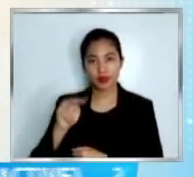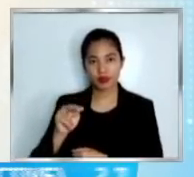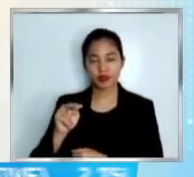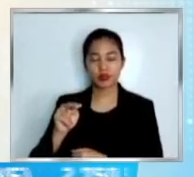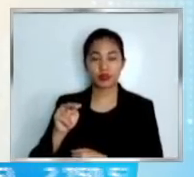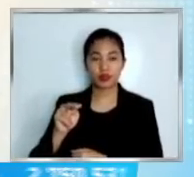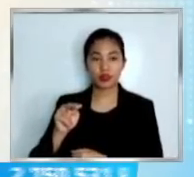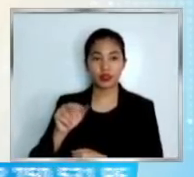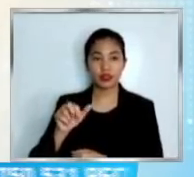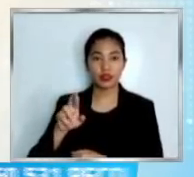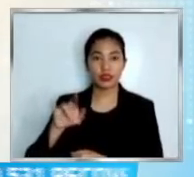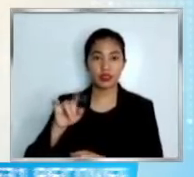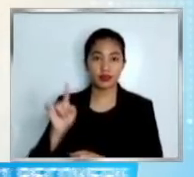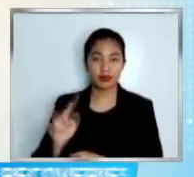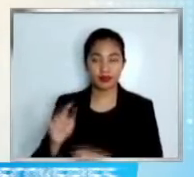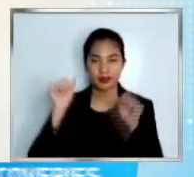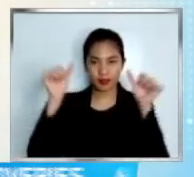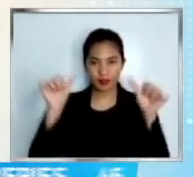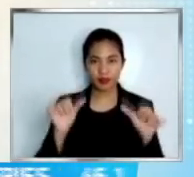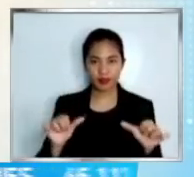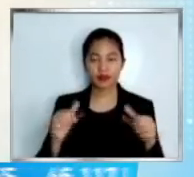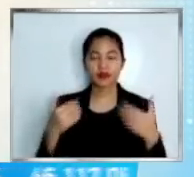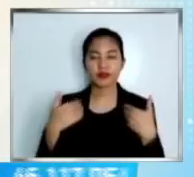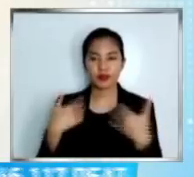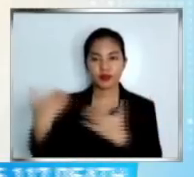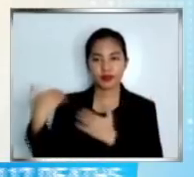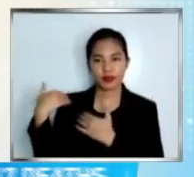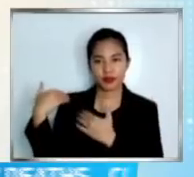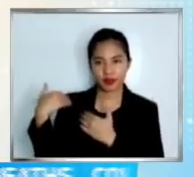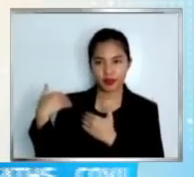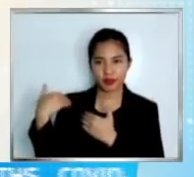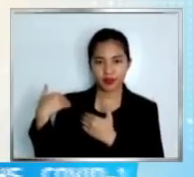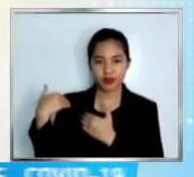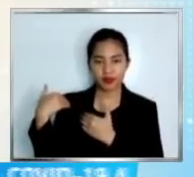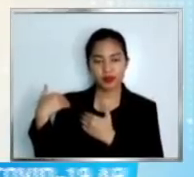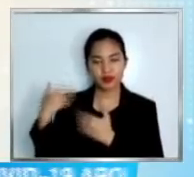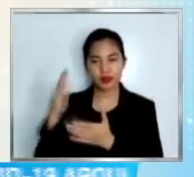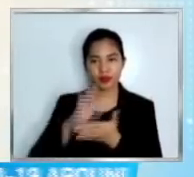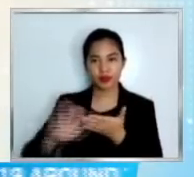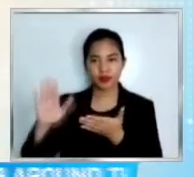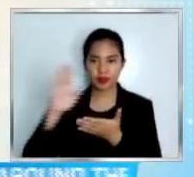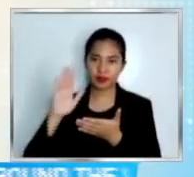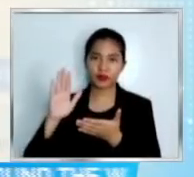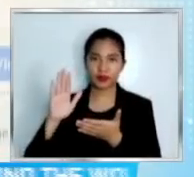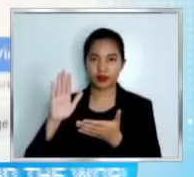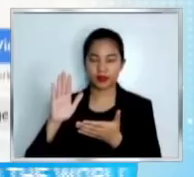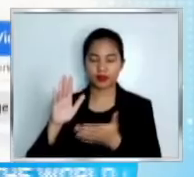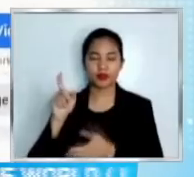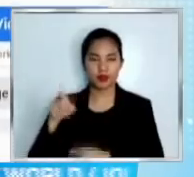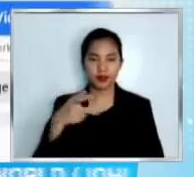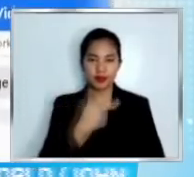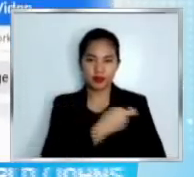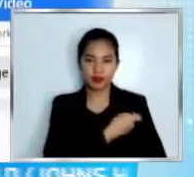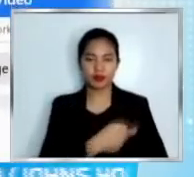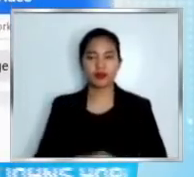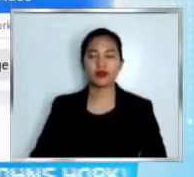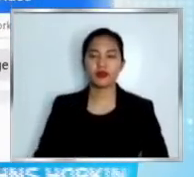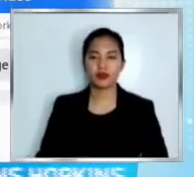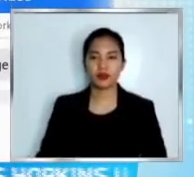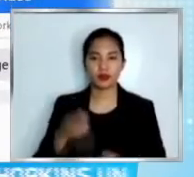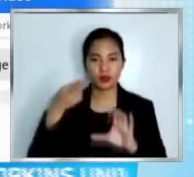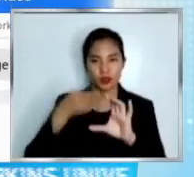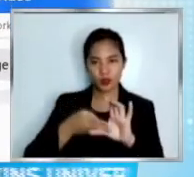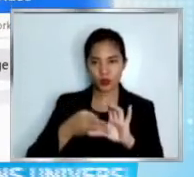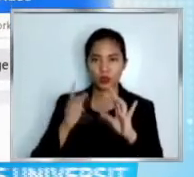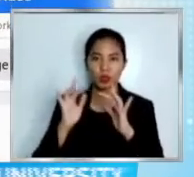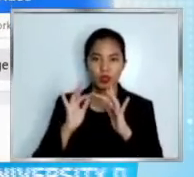Mas may sense of responsibility raw dapat sila kesa sa mga batang estudyante. Mga kapuso, makisali sa aming online talakayan,